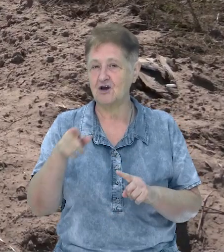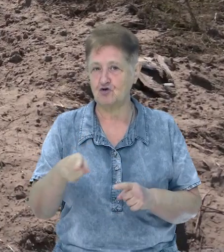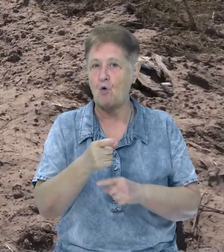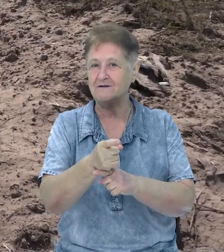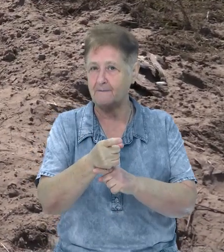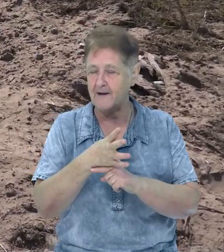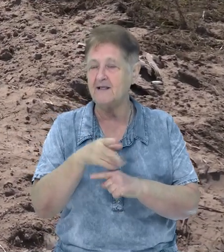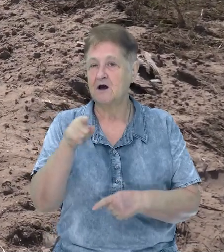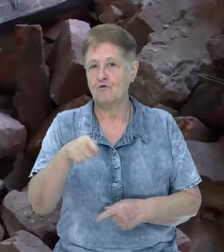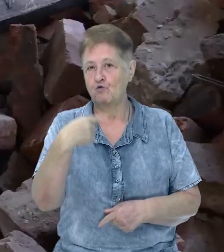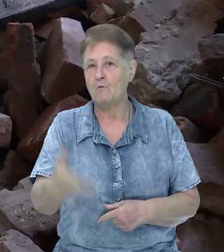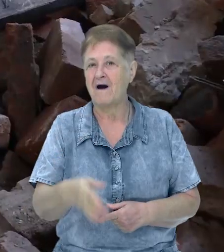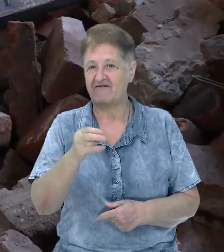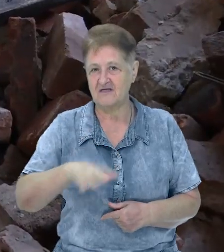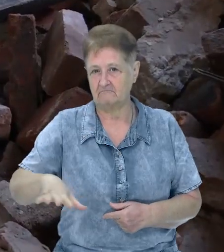збили, він впав на городі.